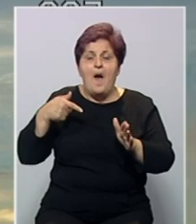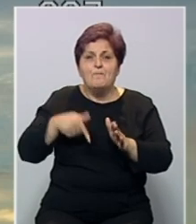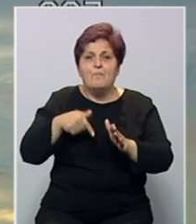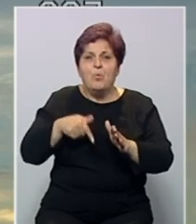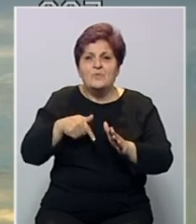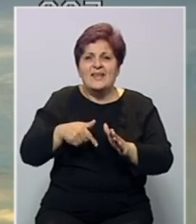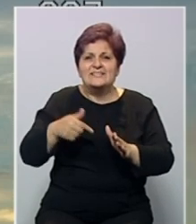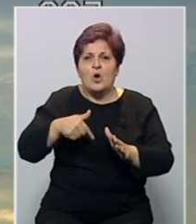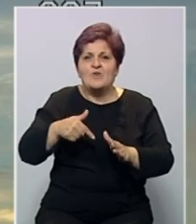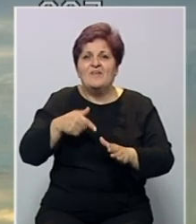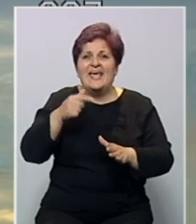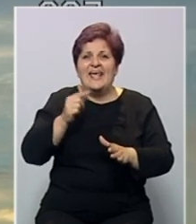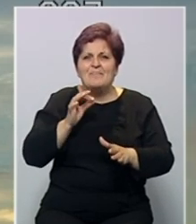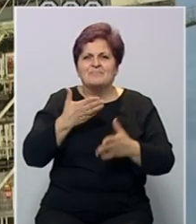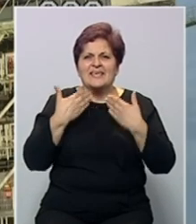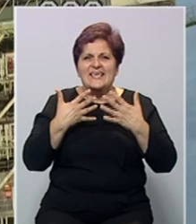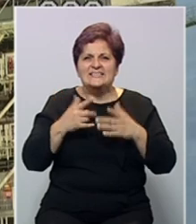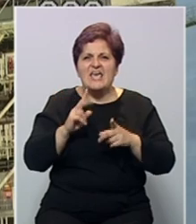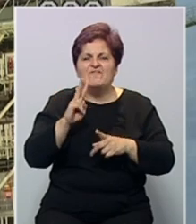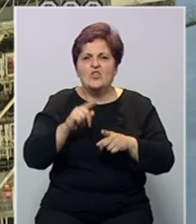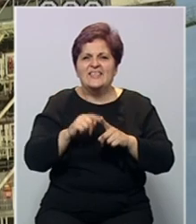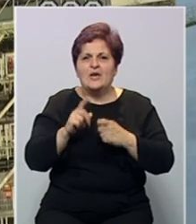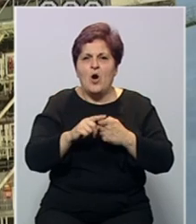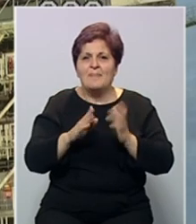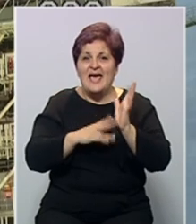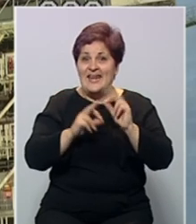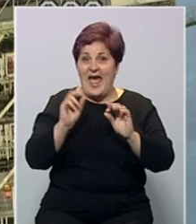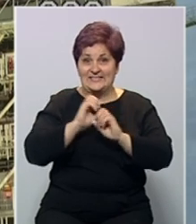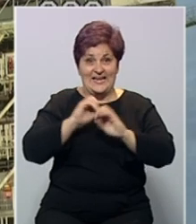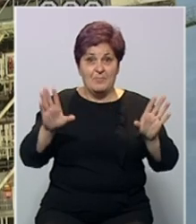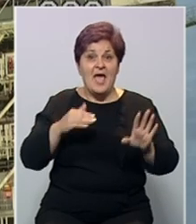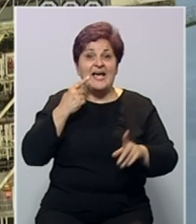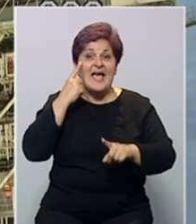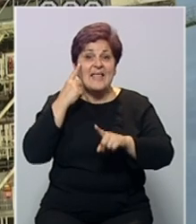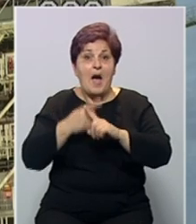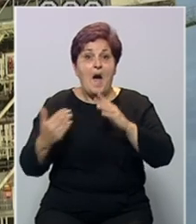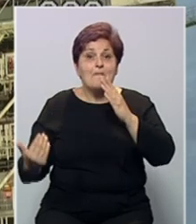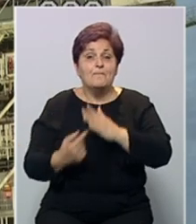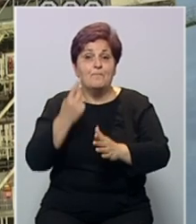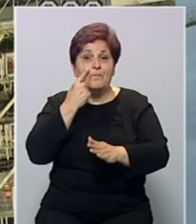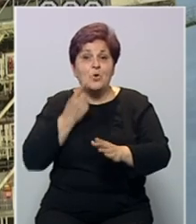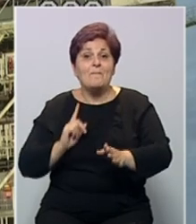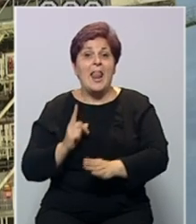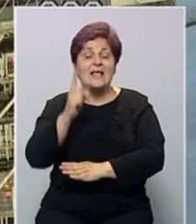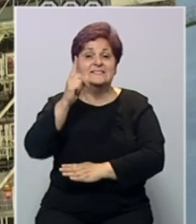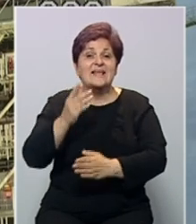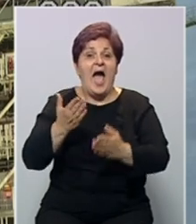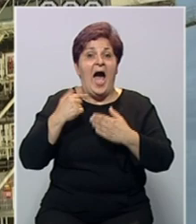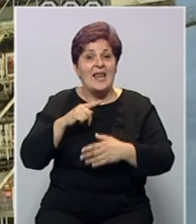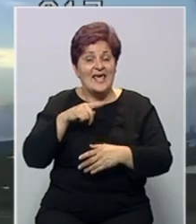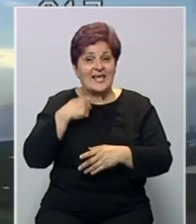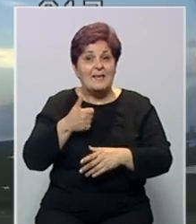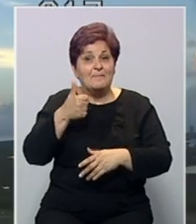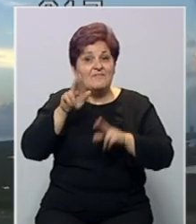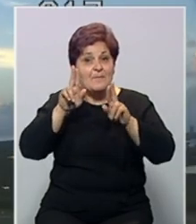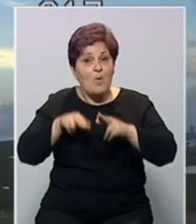tankova za gorivo tekućim kisikom i vodikom. NASA ni objavila kada će tačno ponoviti probno lansiranje, ali je navela